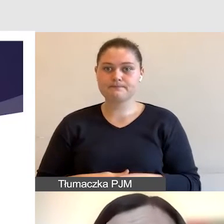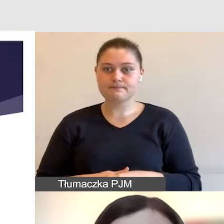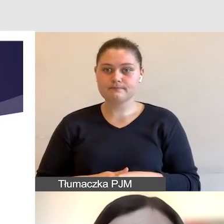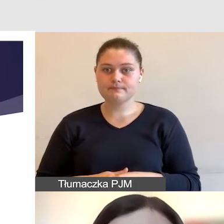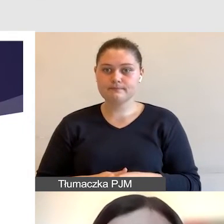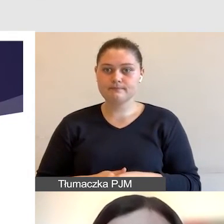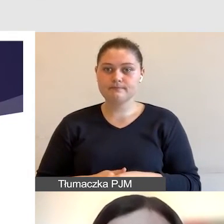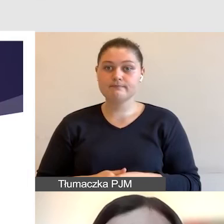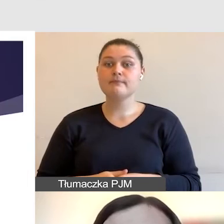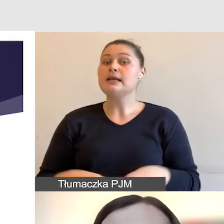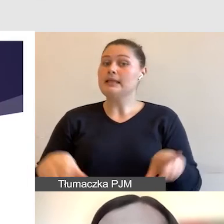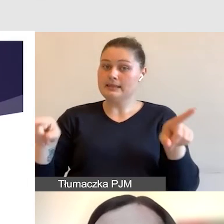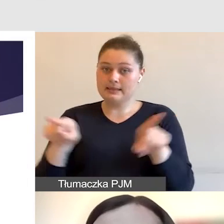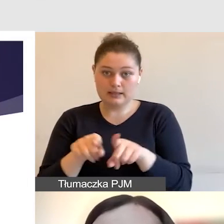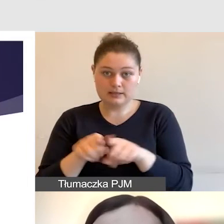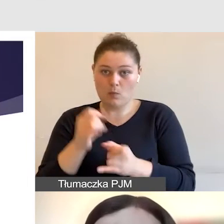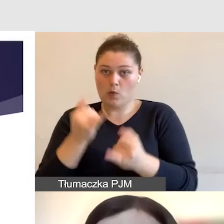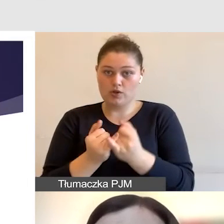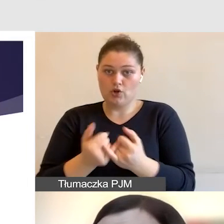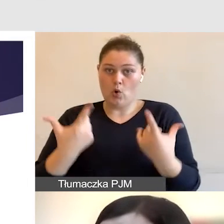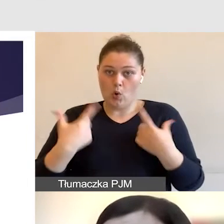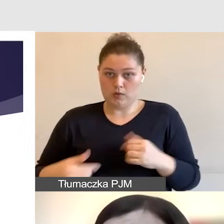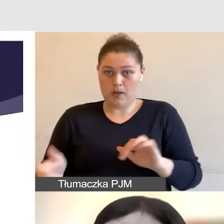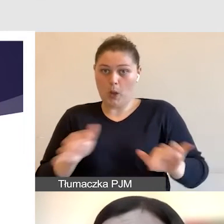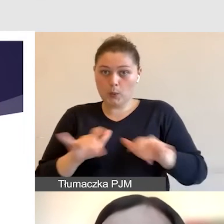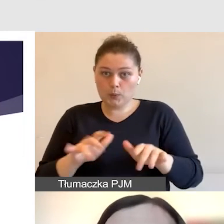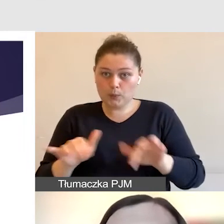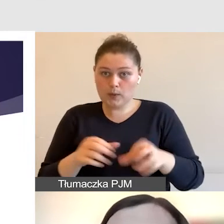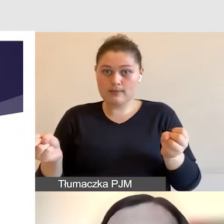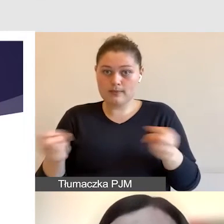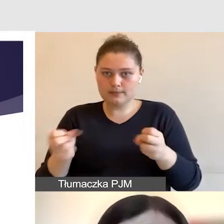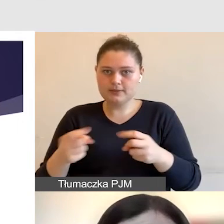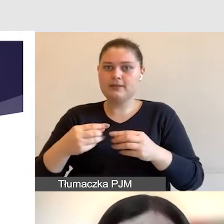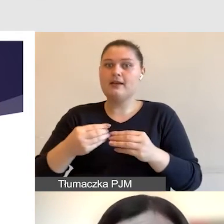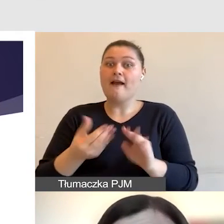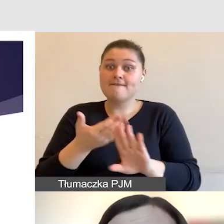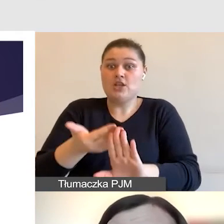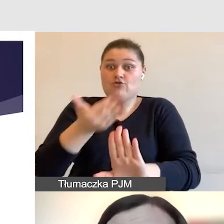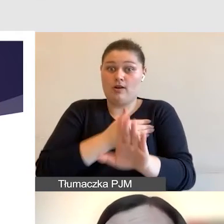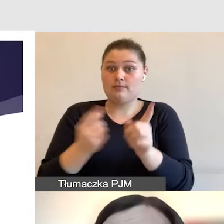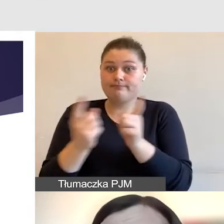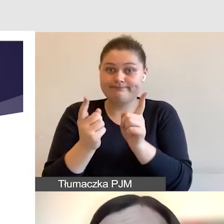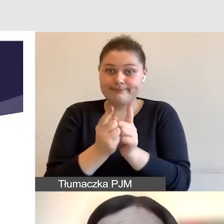materiały do przygotowania się. Uczestnikom zaś możemy wysyłać instrukcje.